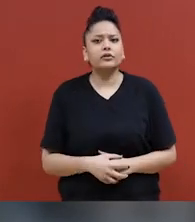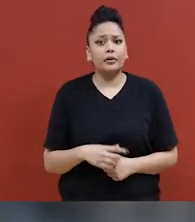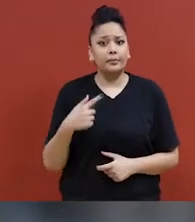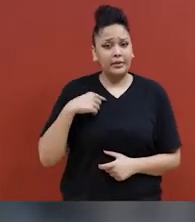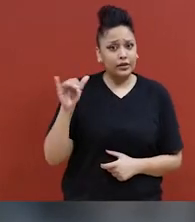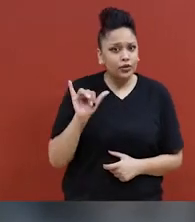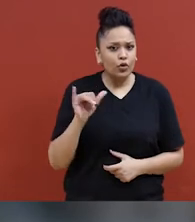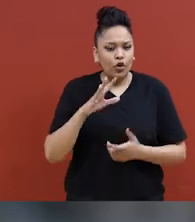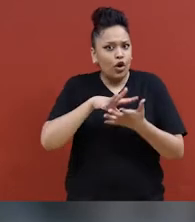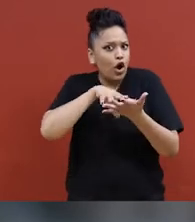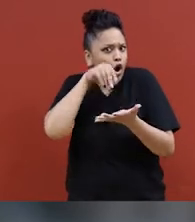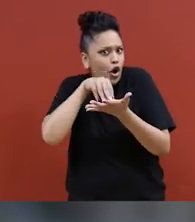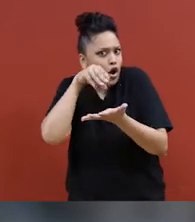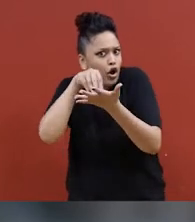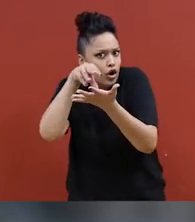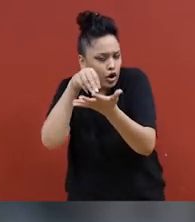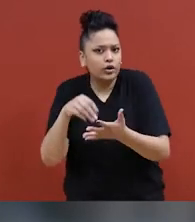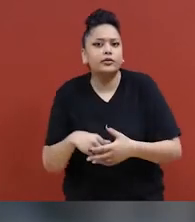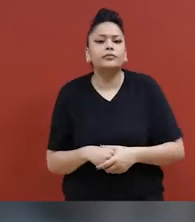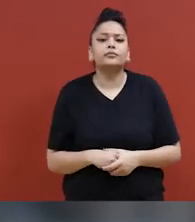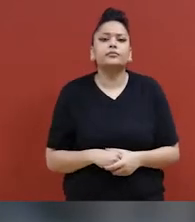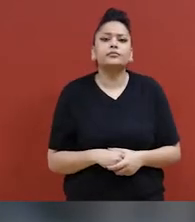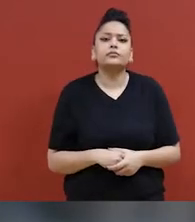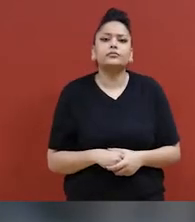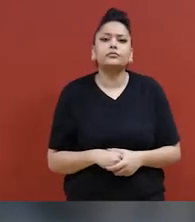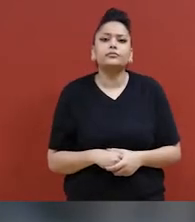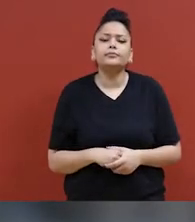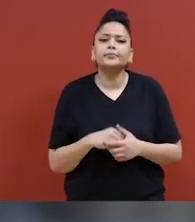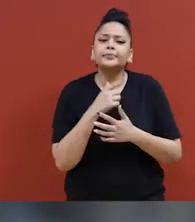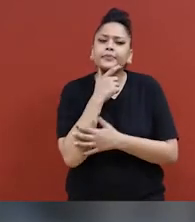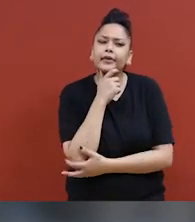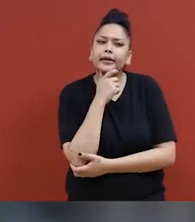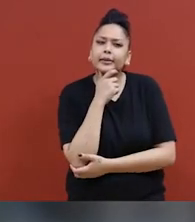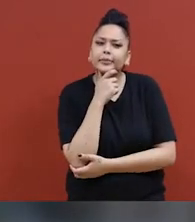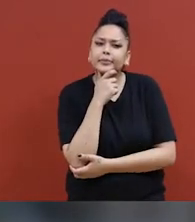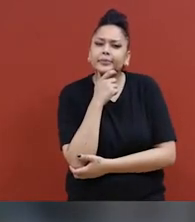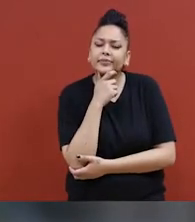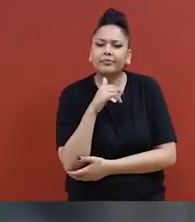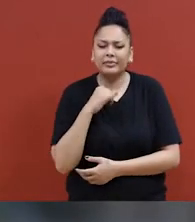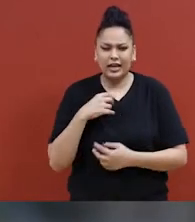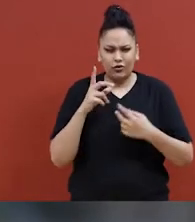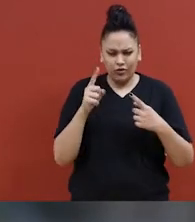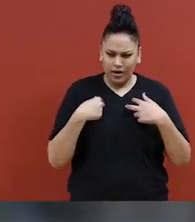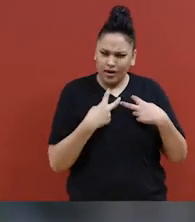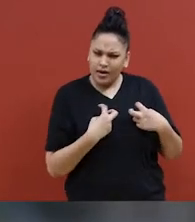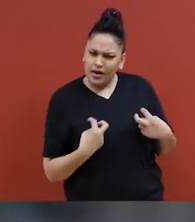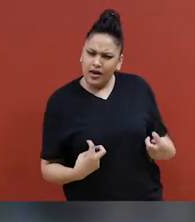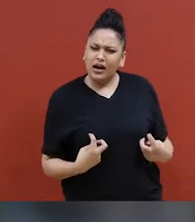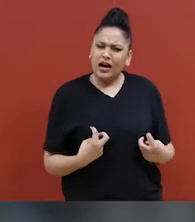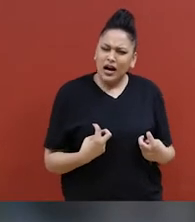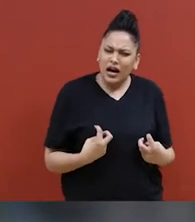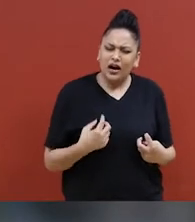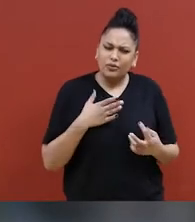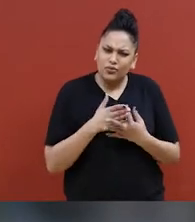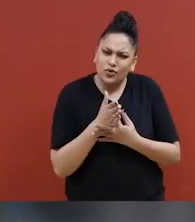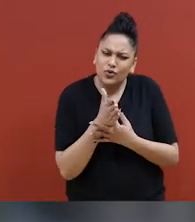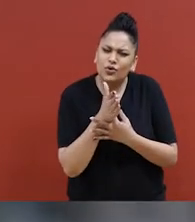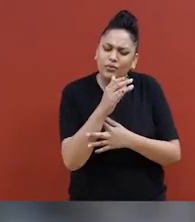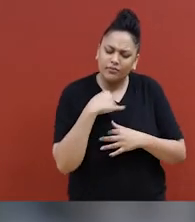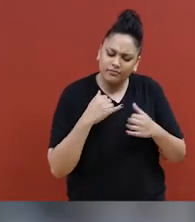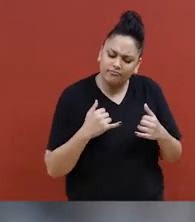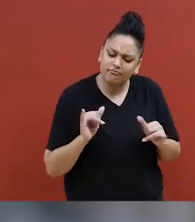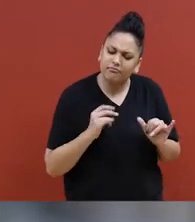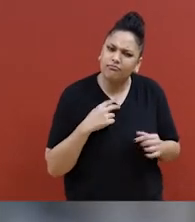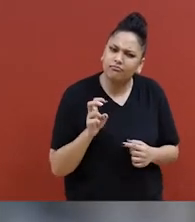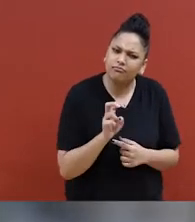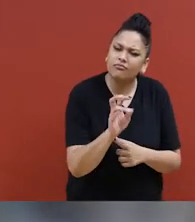Et j'ai aussi appris beaucoup de choses sur moi-même en passant par ce processus. Donc, je suis vraiment heureuse